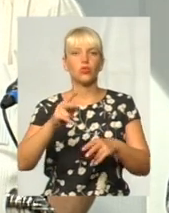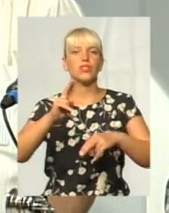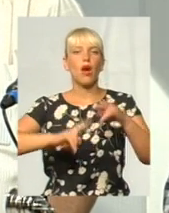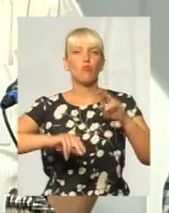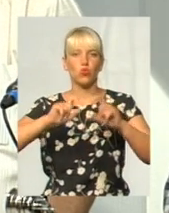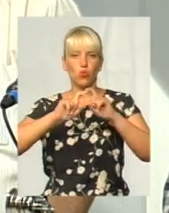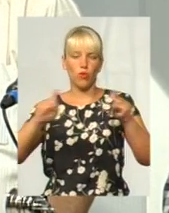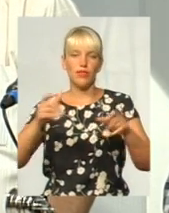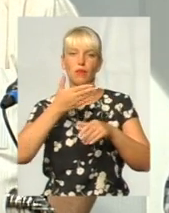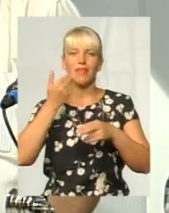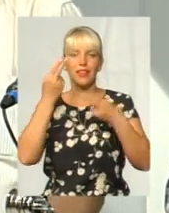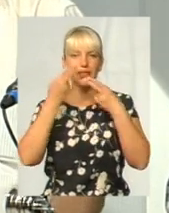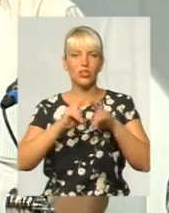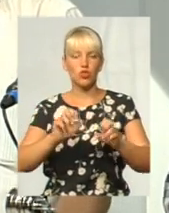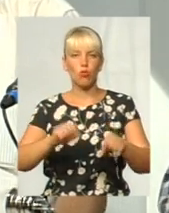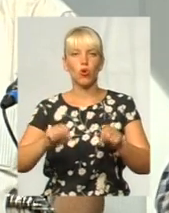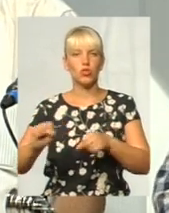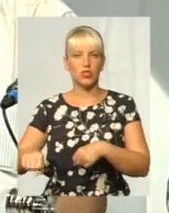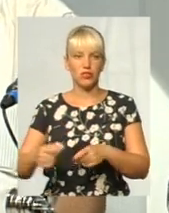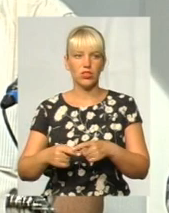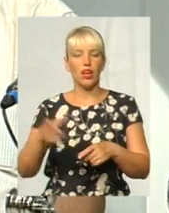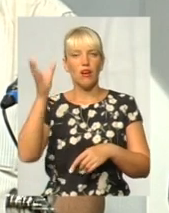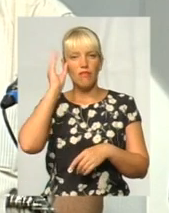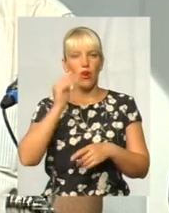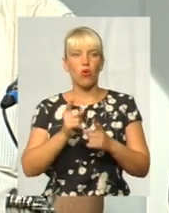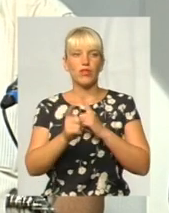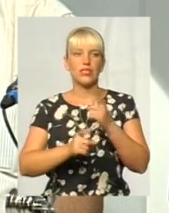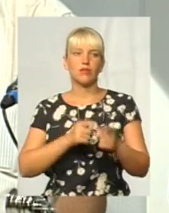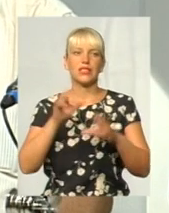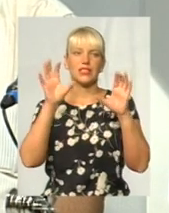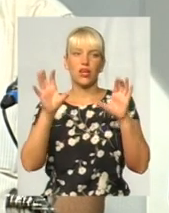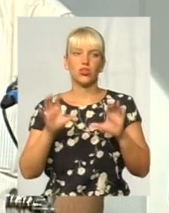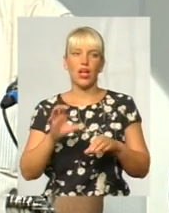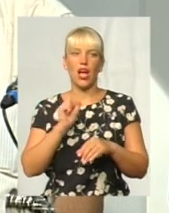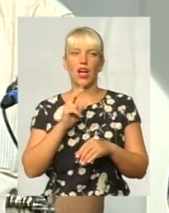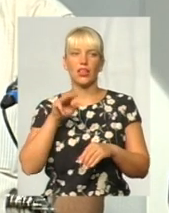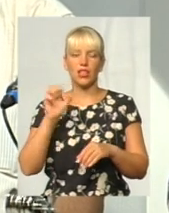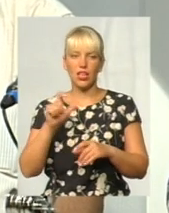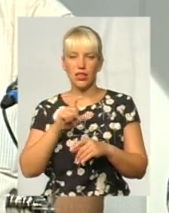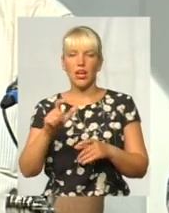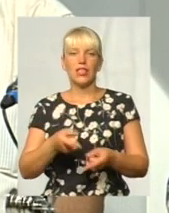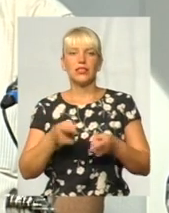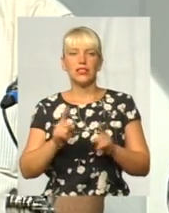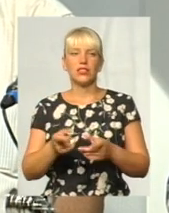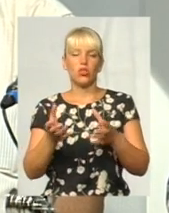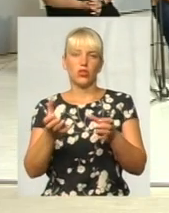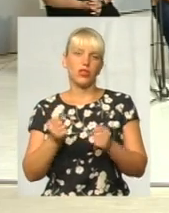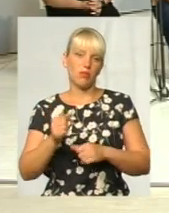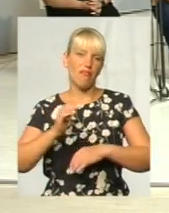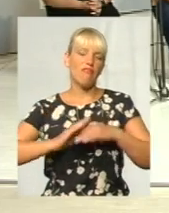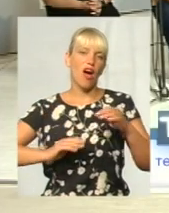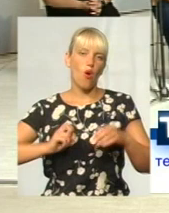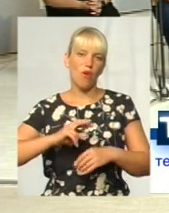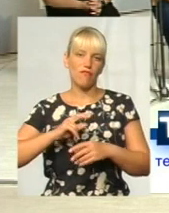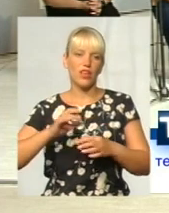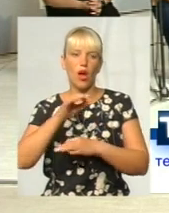ну, немає такої технічної можливості, навіть, для, враховуючи певні зміни в законодавчих актах, дійсно отримати фахові, скажімо